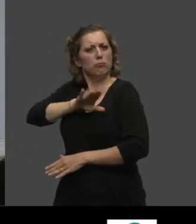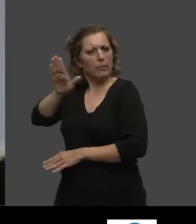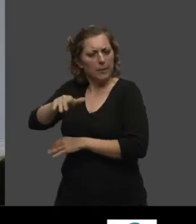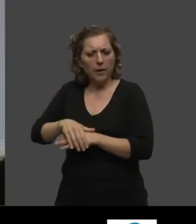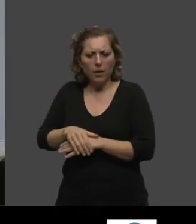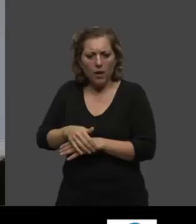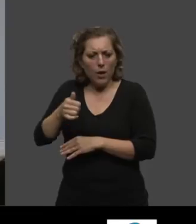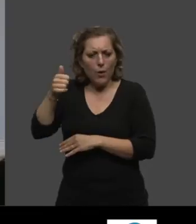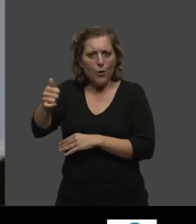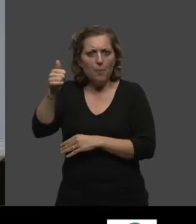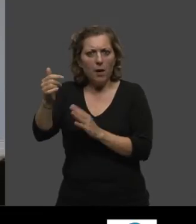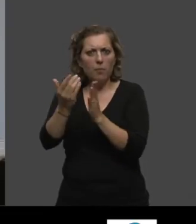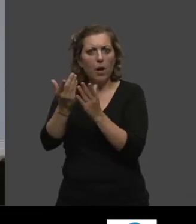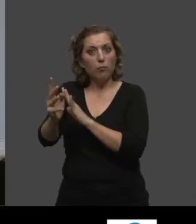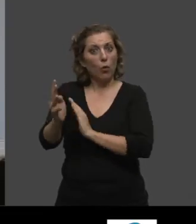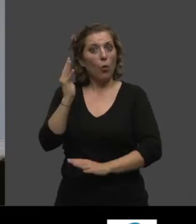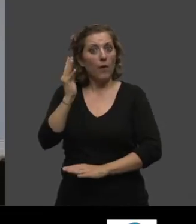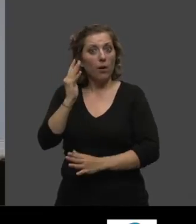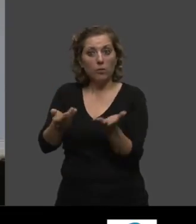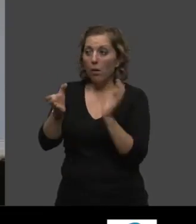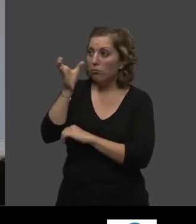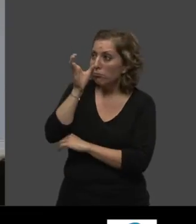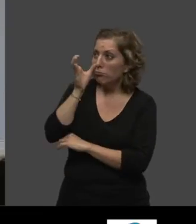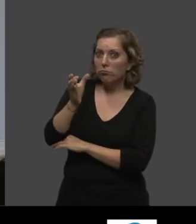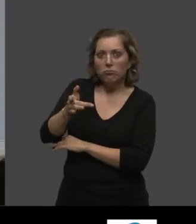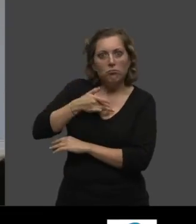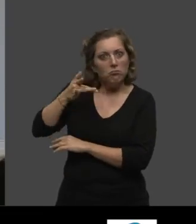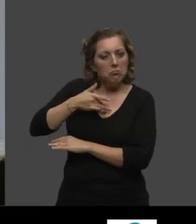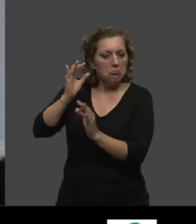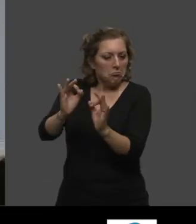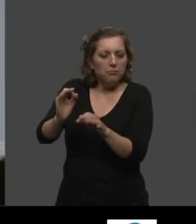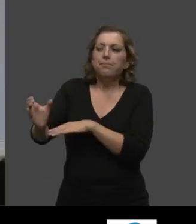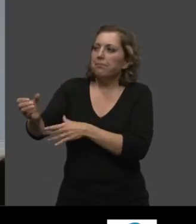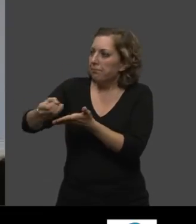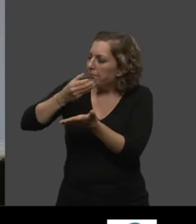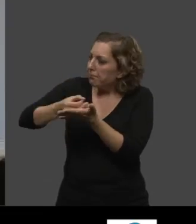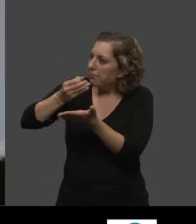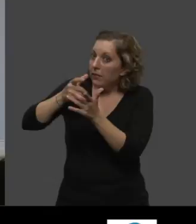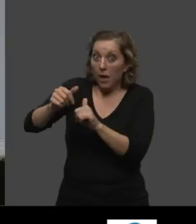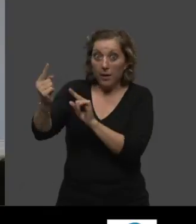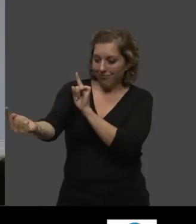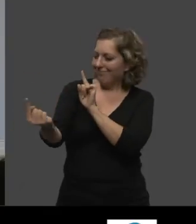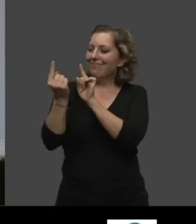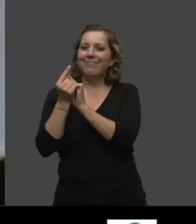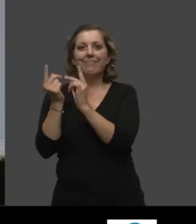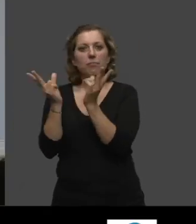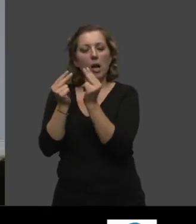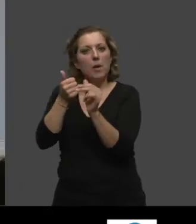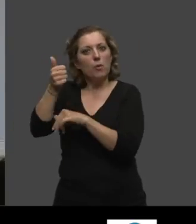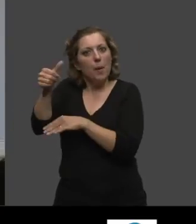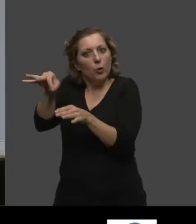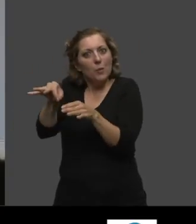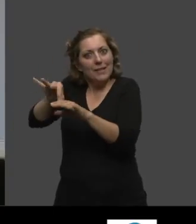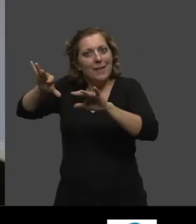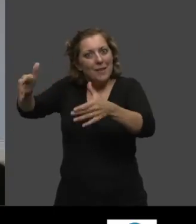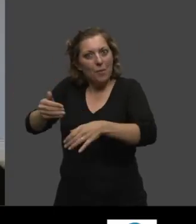qui a fait sa conférence, qui était fort intéressante d'ailleurs, et qui m'a parlé de sa cuisine à lui. C'est un fan de cuisine.